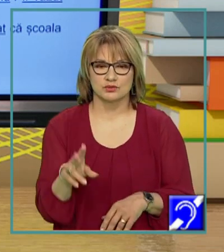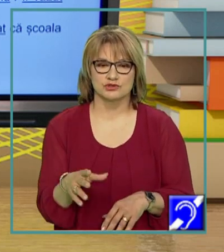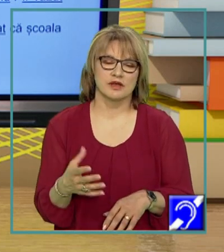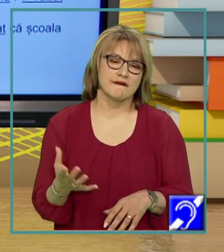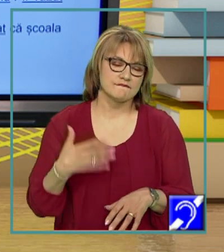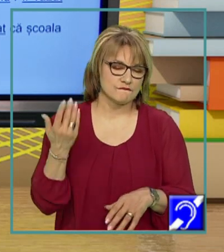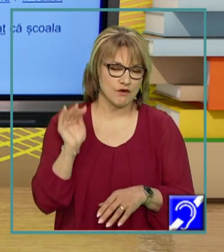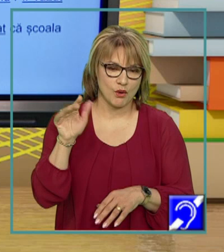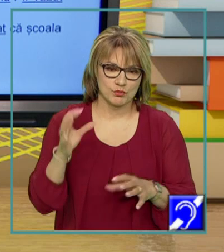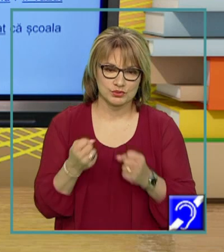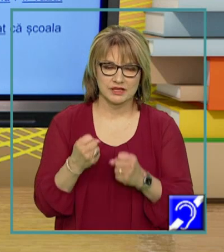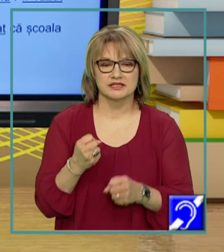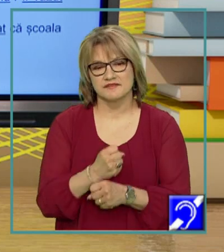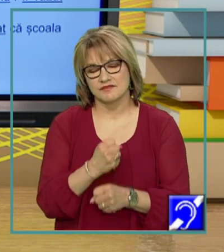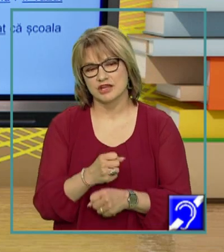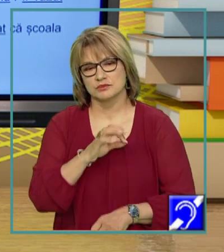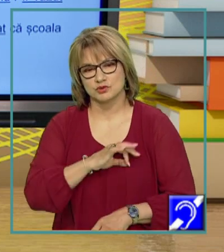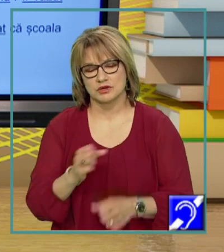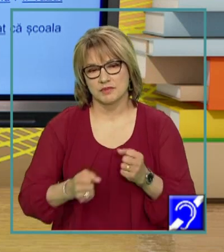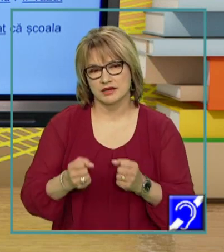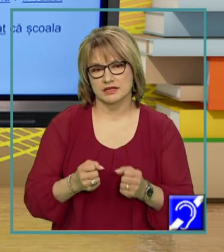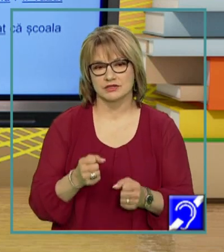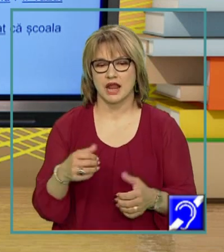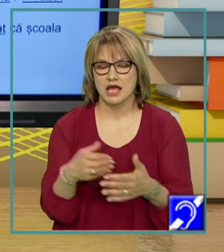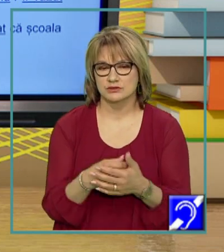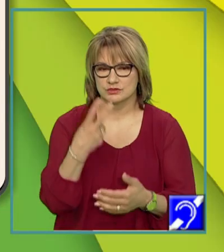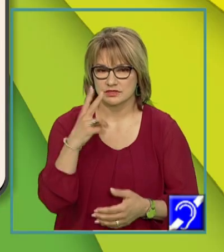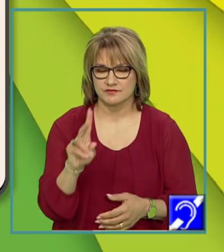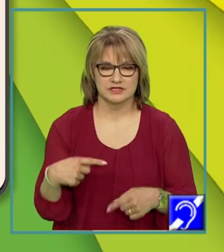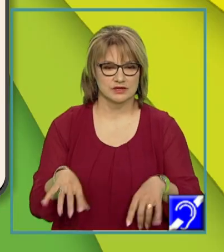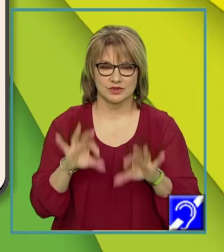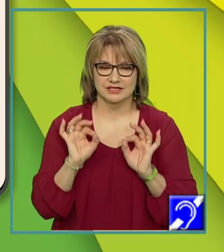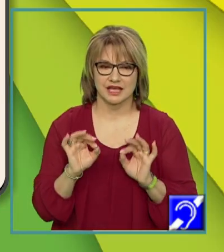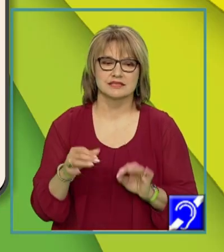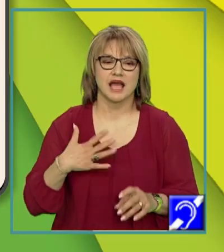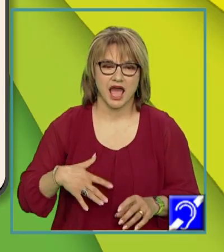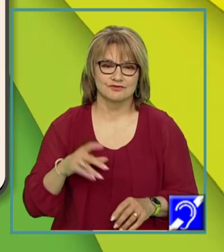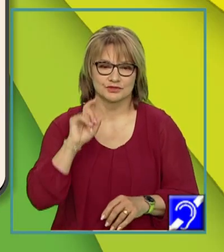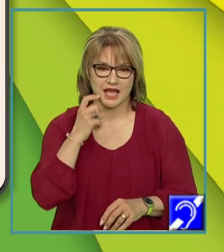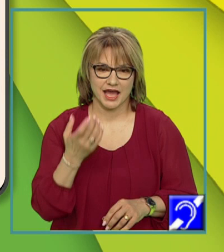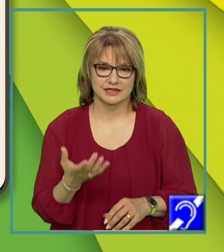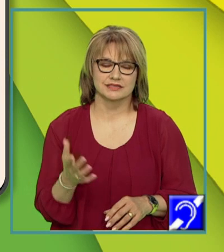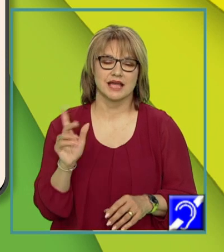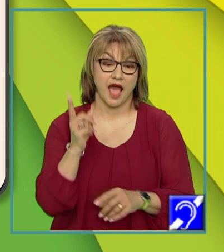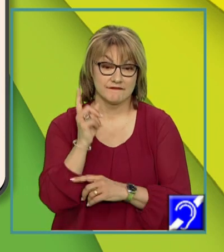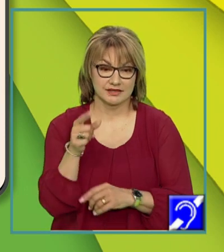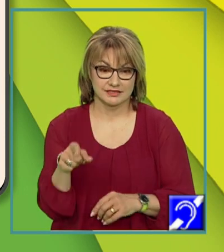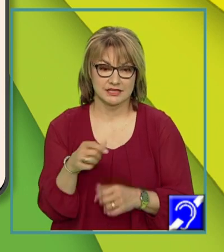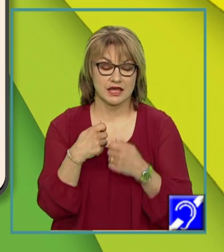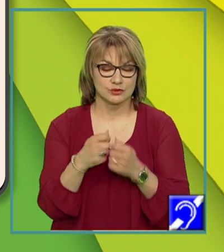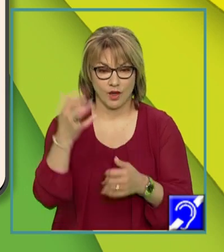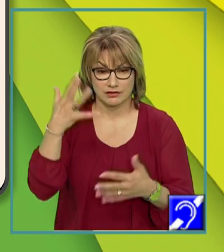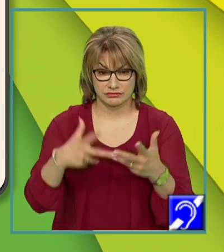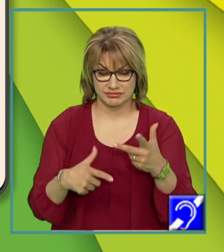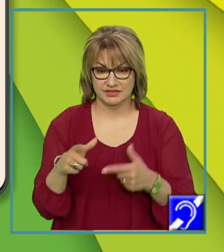facem, dorim, alergau, s-a ascuns, să nu fi văzut, să nu găsească, ar fi vrut, a râs, a avertizat toate